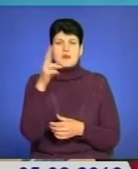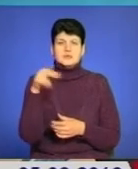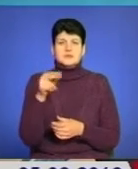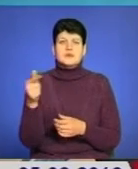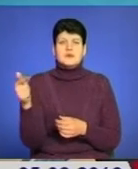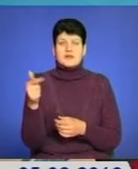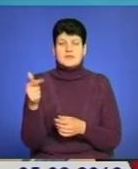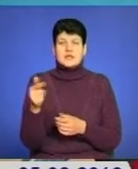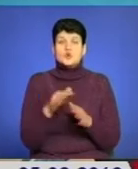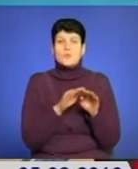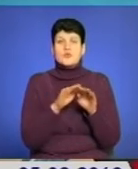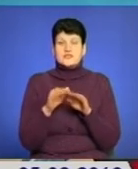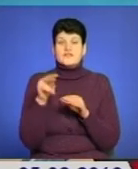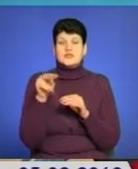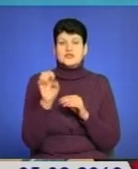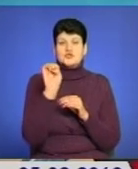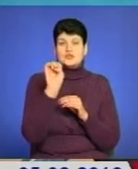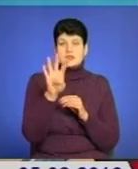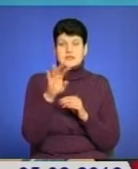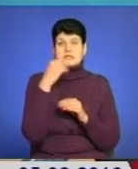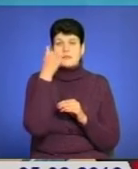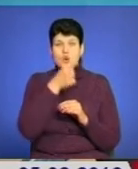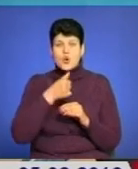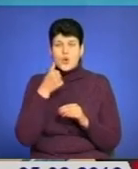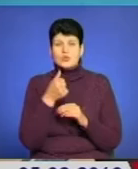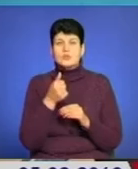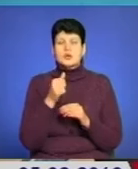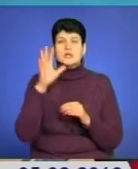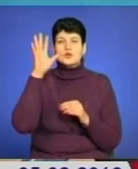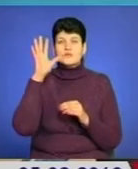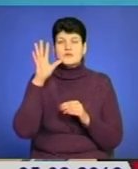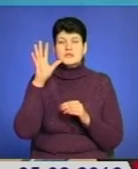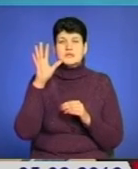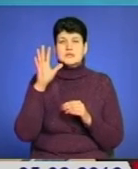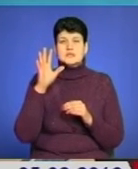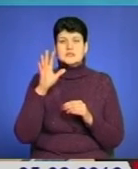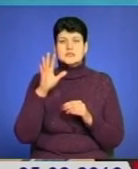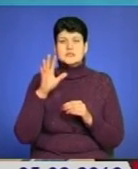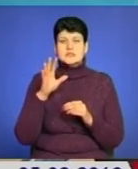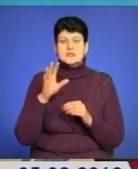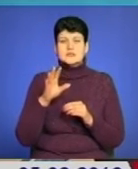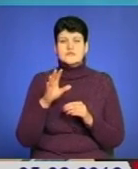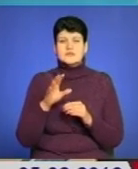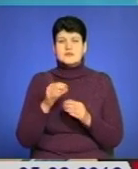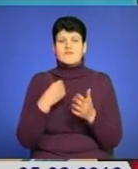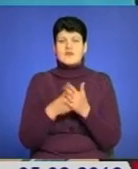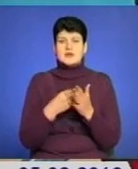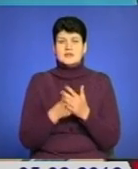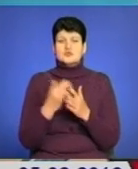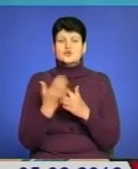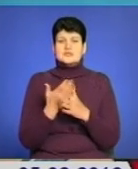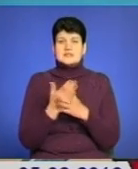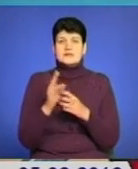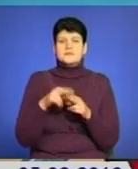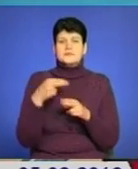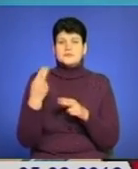порівнятися з 2014 роком, то всі вартість субсидій чи відшкодування